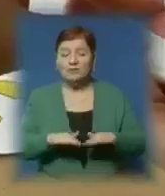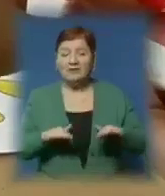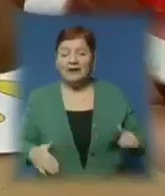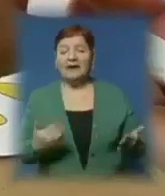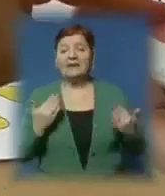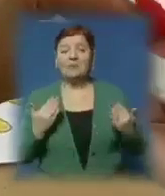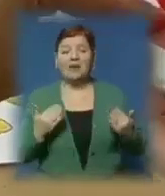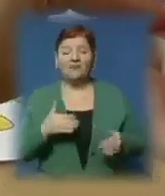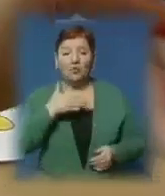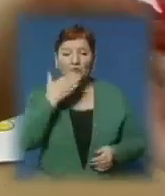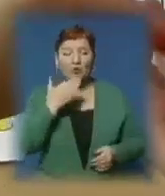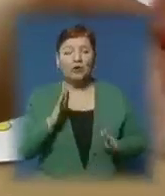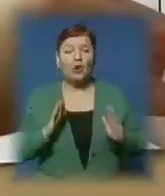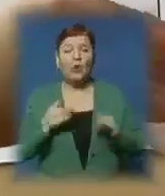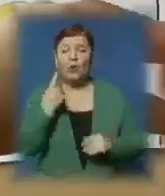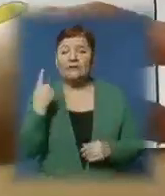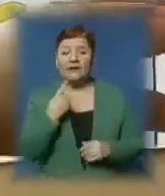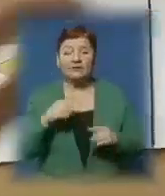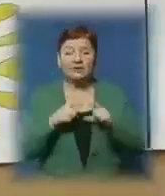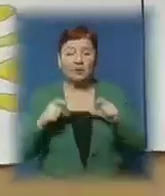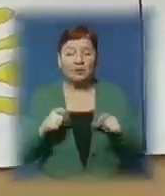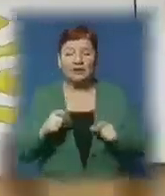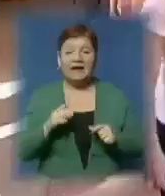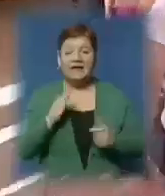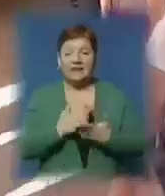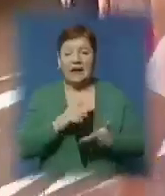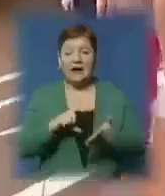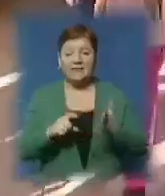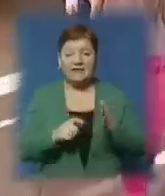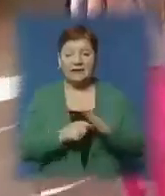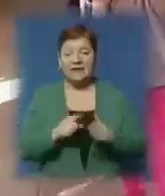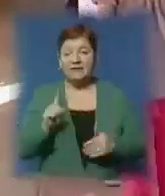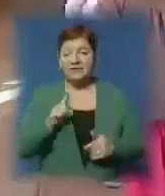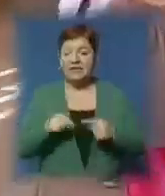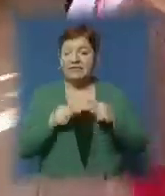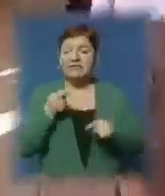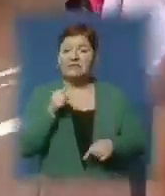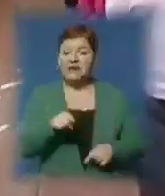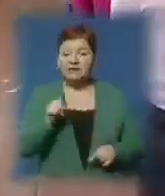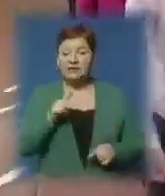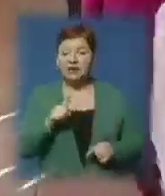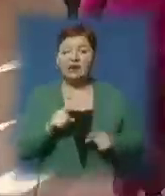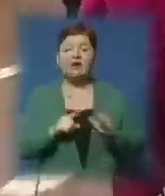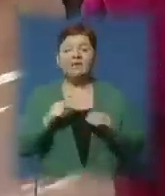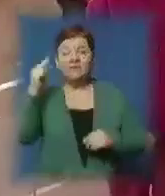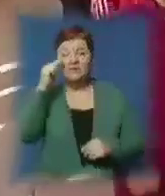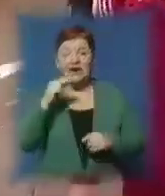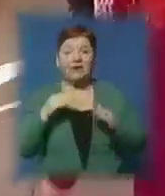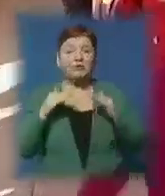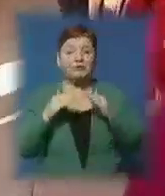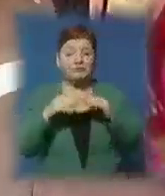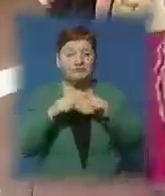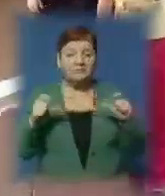Тепер в Ужгороді лише одна школа має стомат-кабінет. Пані Надія бідкається, через те, що у їхньому навчальному закладі немає